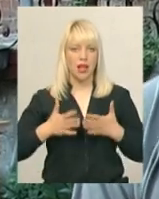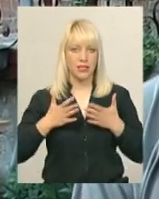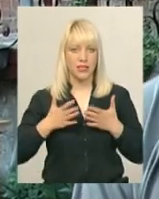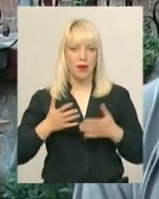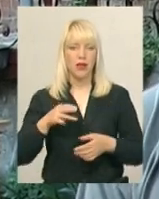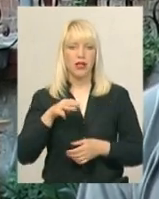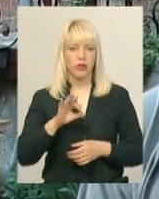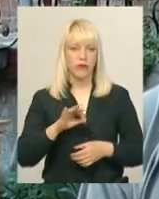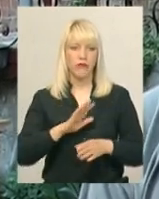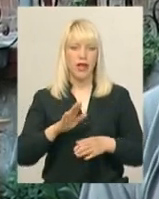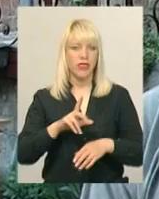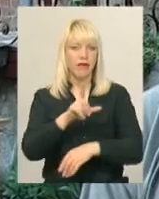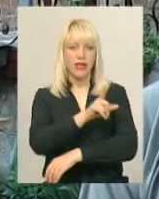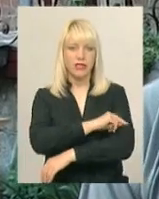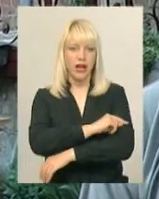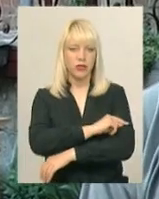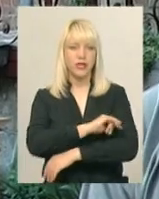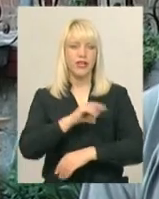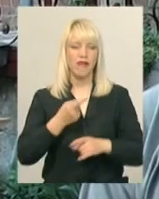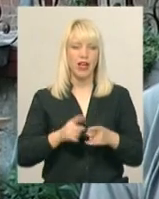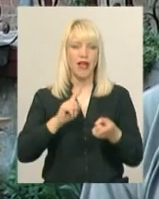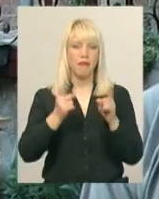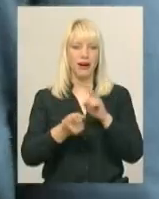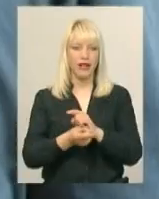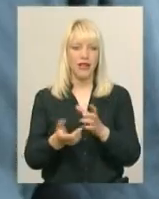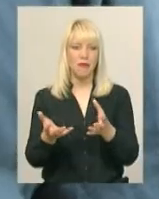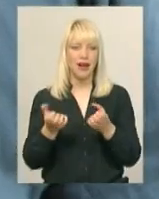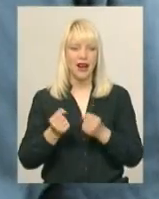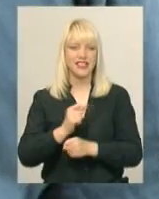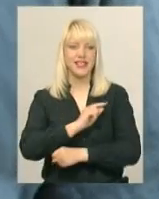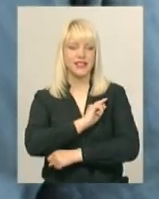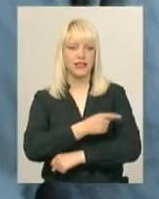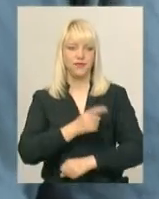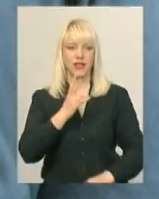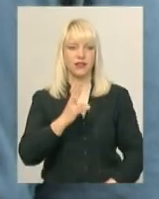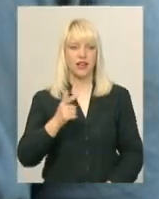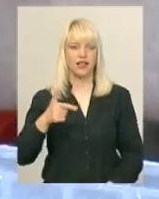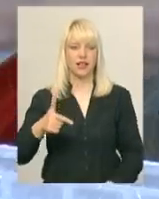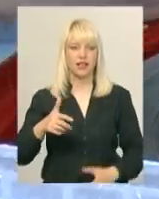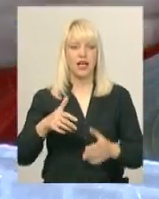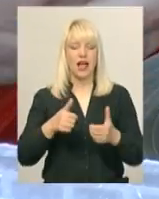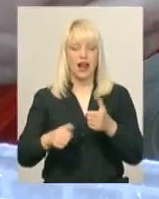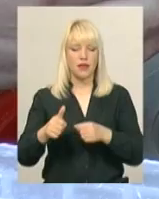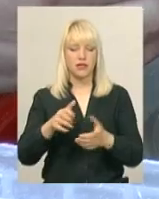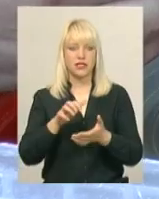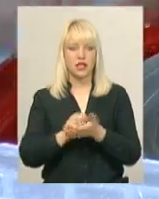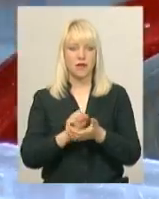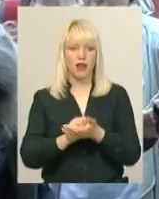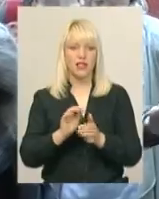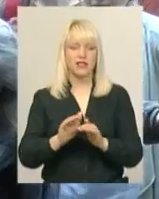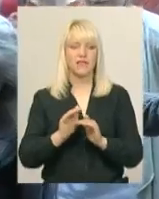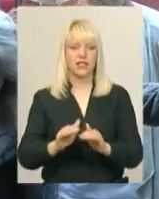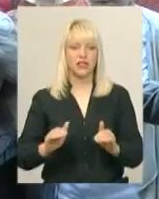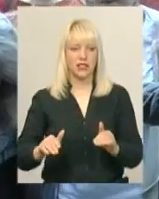не виснажується фізично, вона навпаки набирається сил. Наталя Дунаєвська ліпленням займалася у дитинстві. Каже, під час